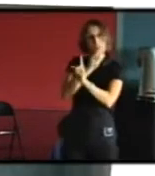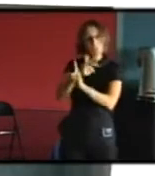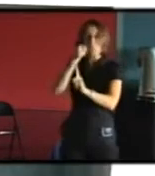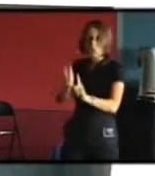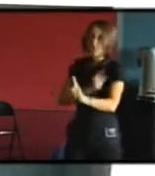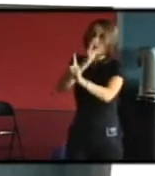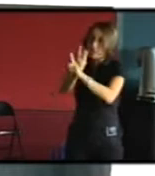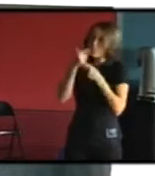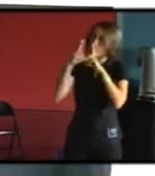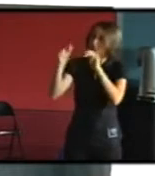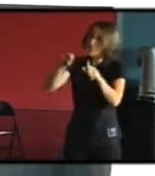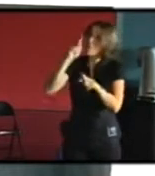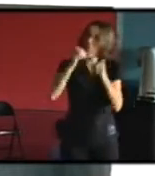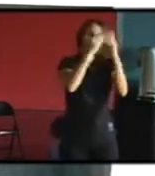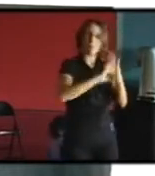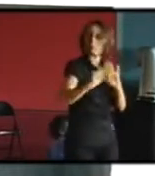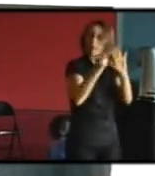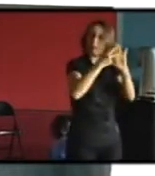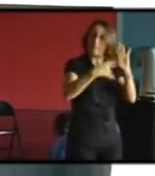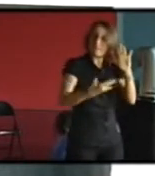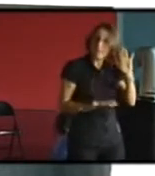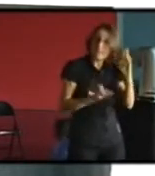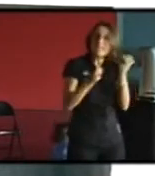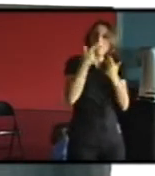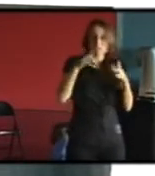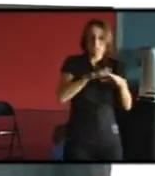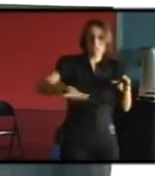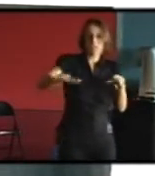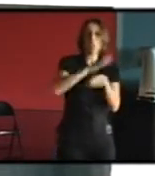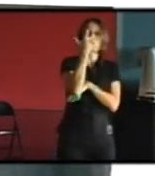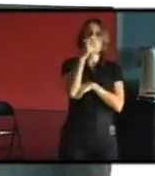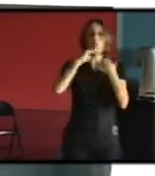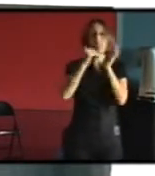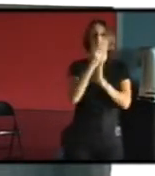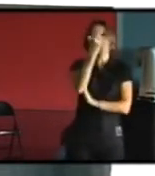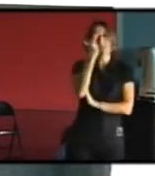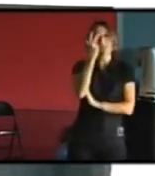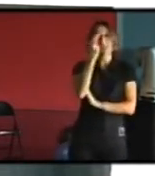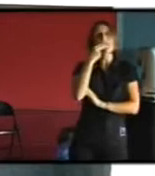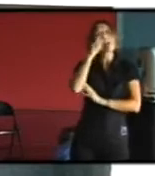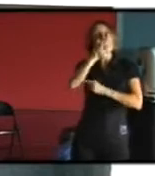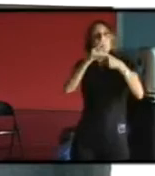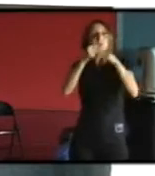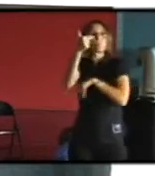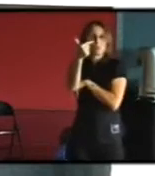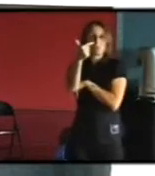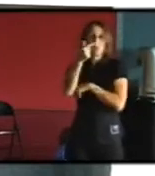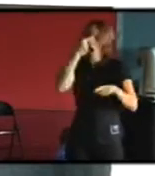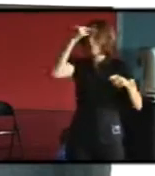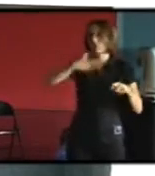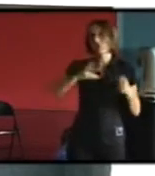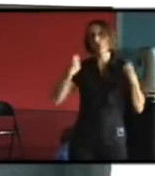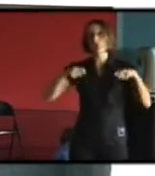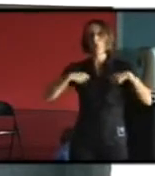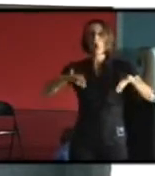qualifié cette maison me permet sur un 200 mètres carrés en R plus 2 je pense que je vais dépenser